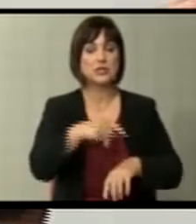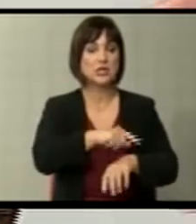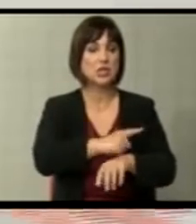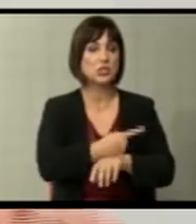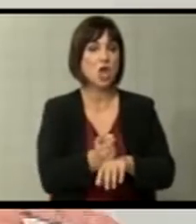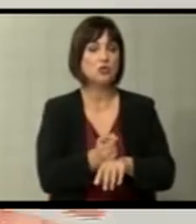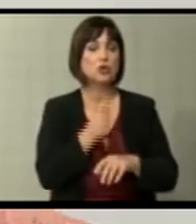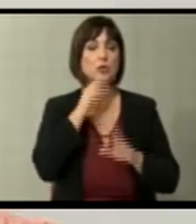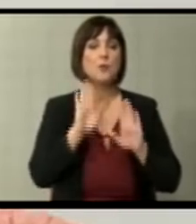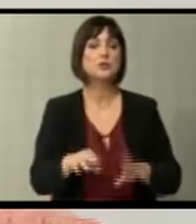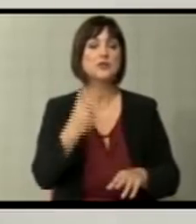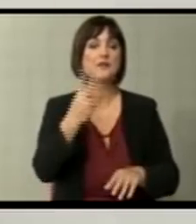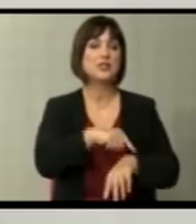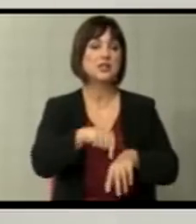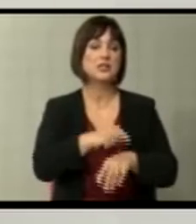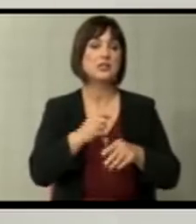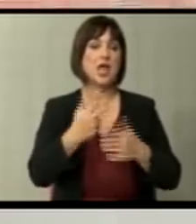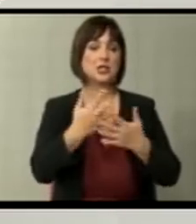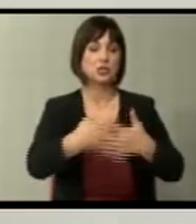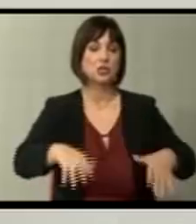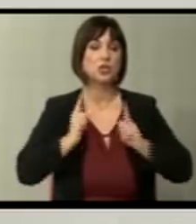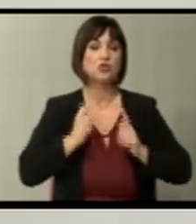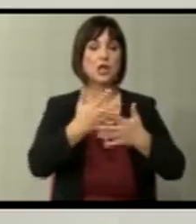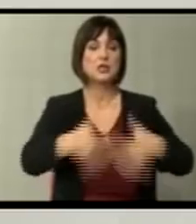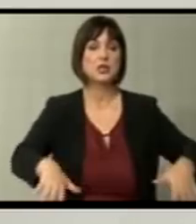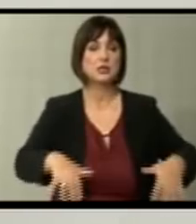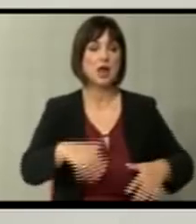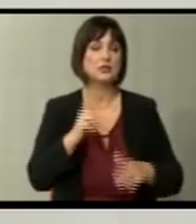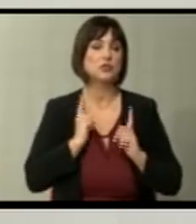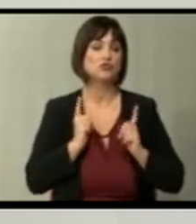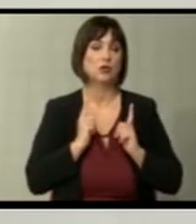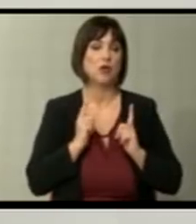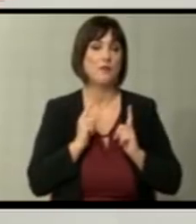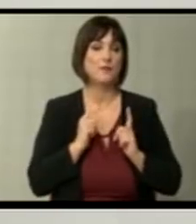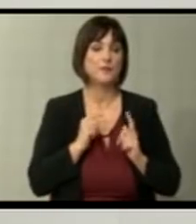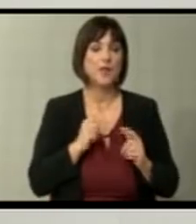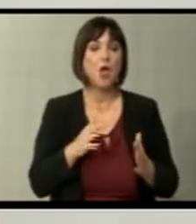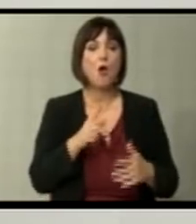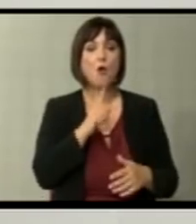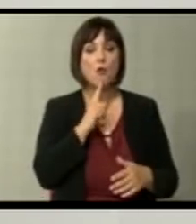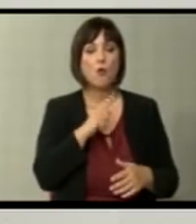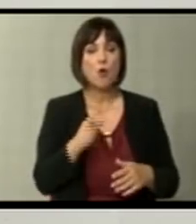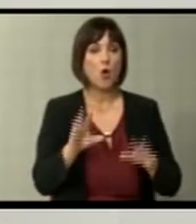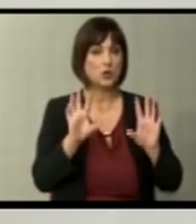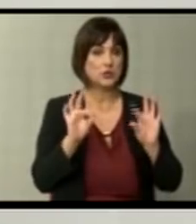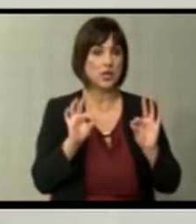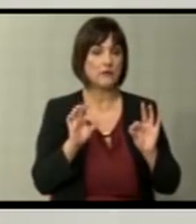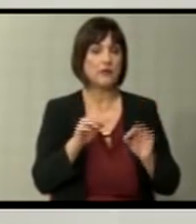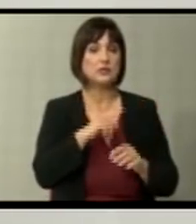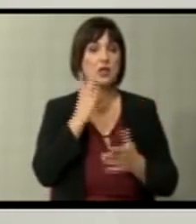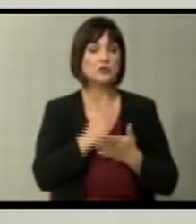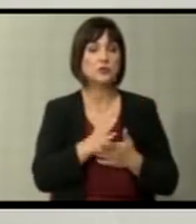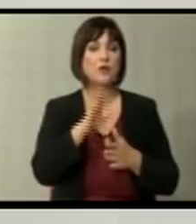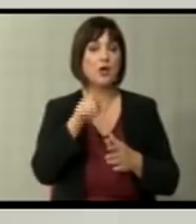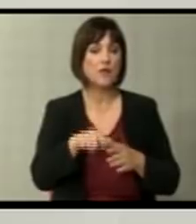за после да седиме 2 часа на граница. А граница има после 2 сати возени. Значи коридорът 10 станува